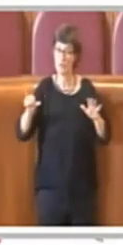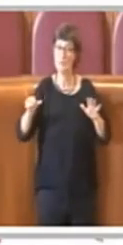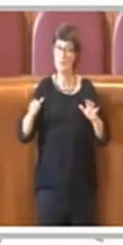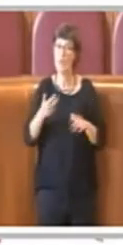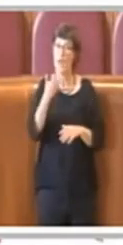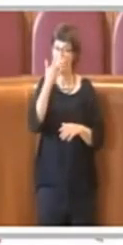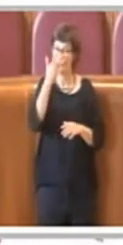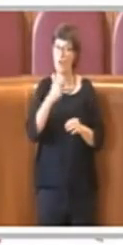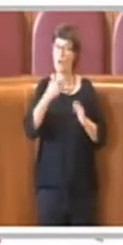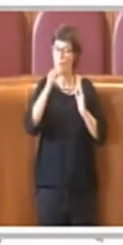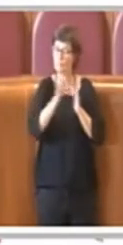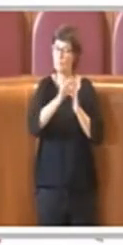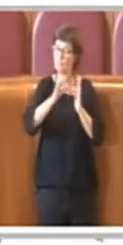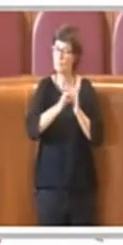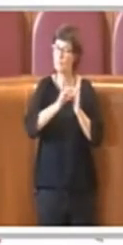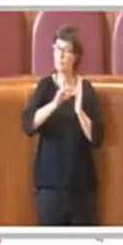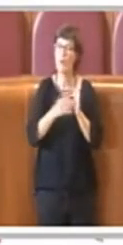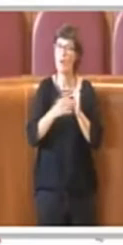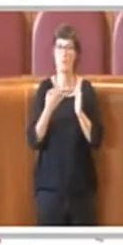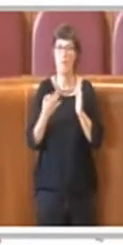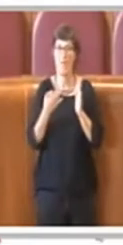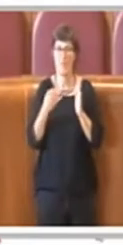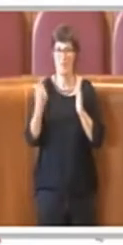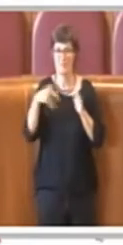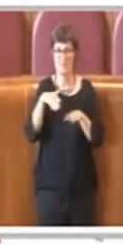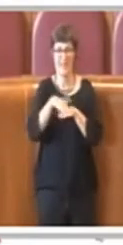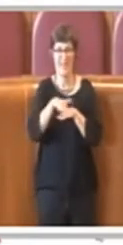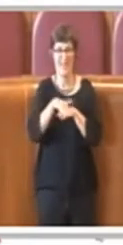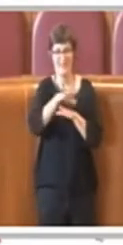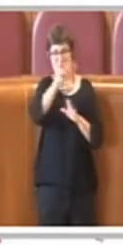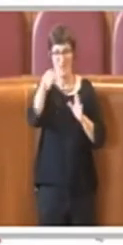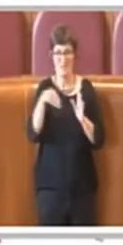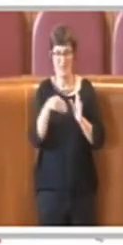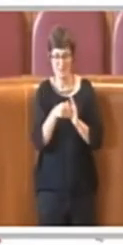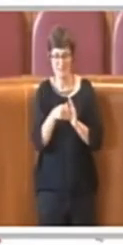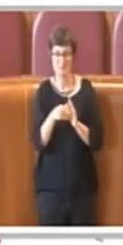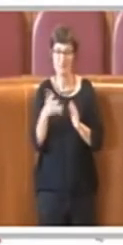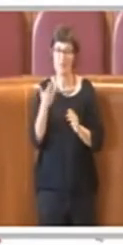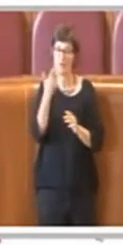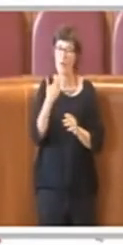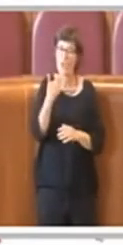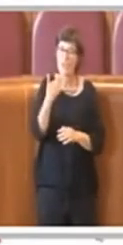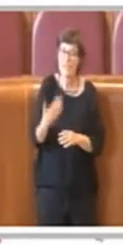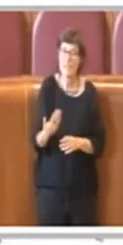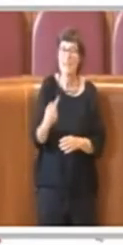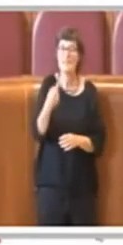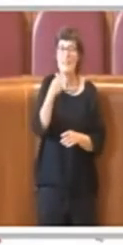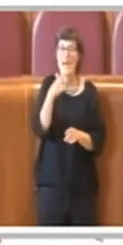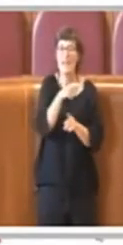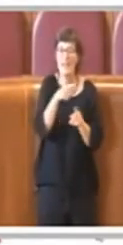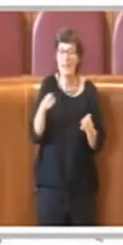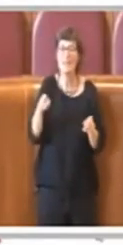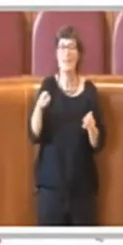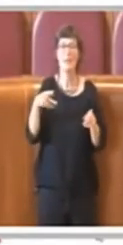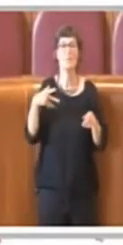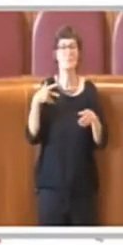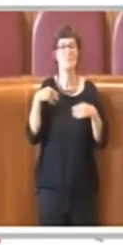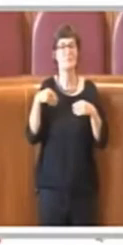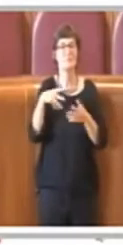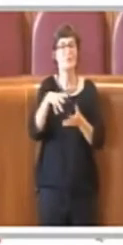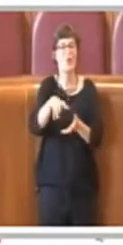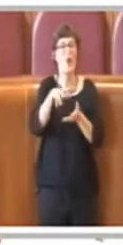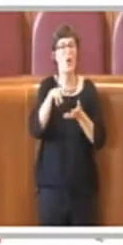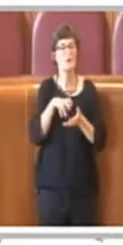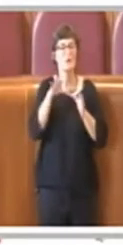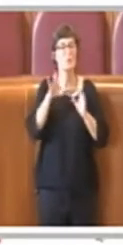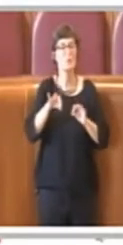Voglio ringraziare tutti coloro che hanno contribuito in modo costruttivo alla realizzazione della riforma, la quale esprime la voce